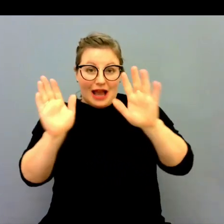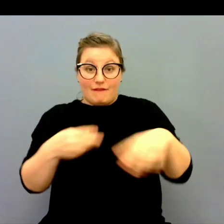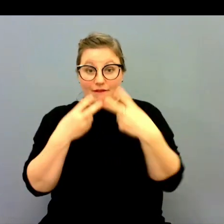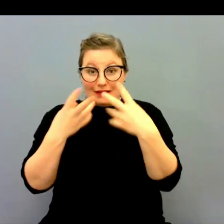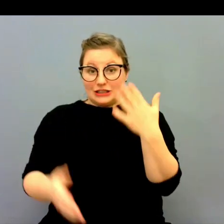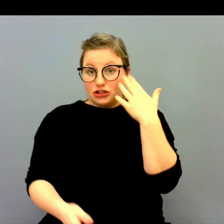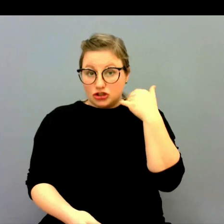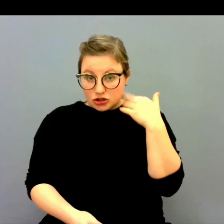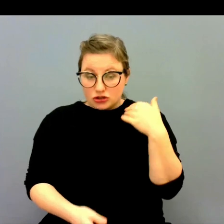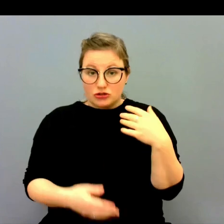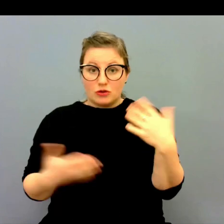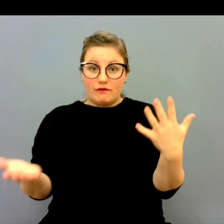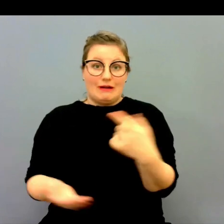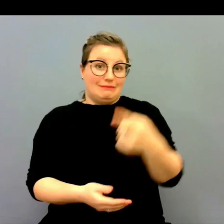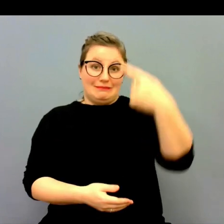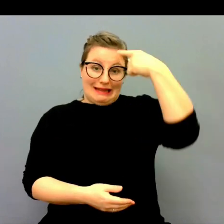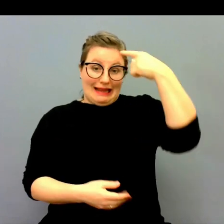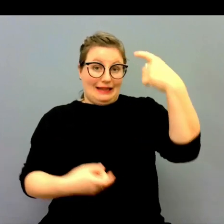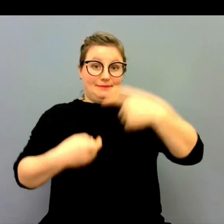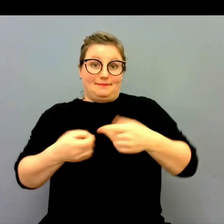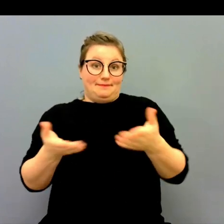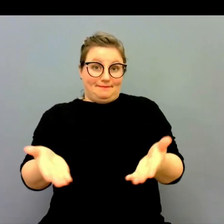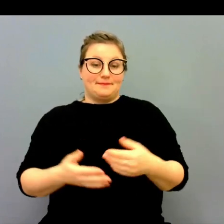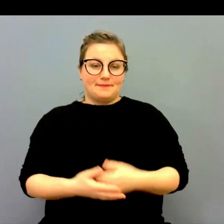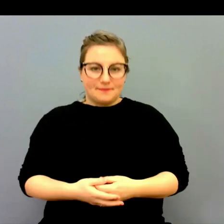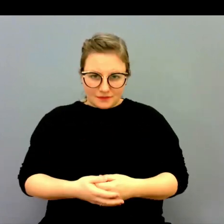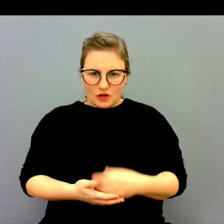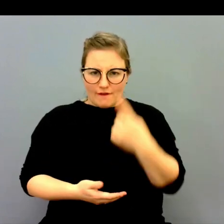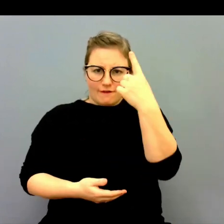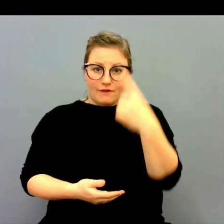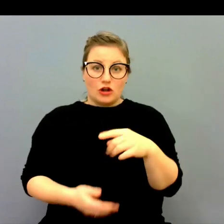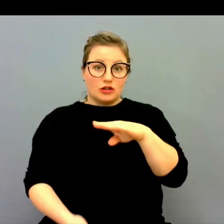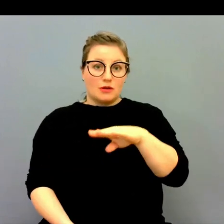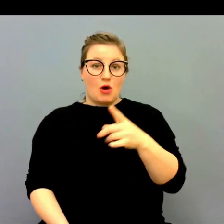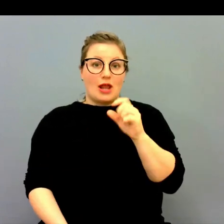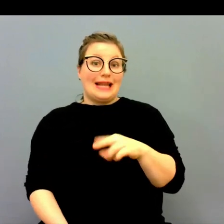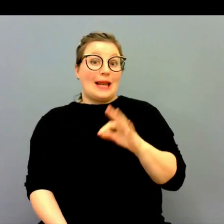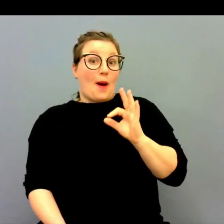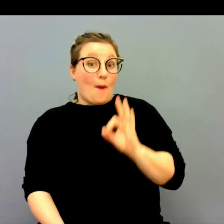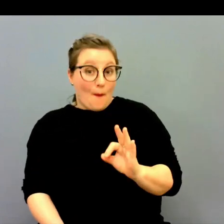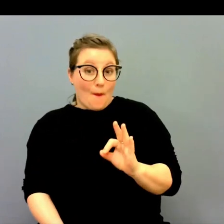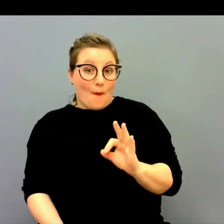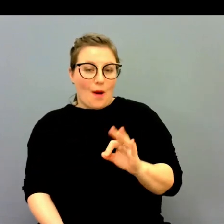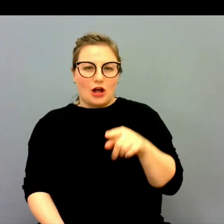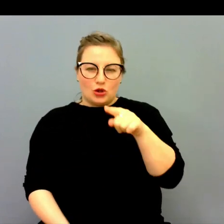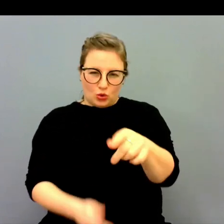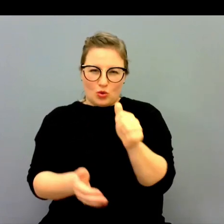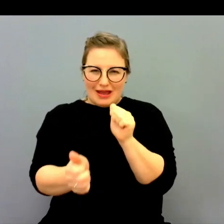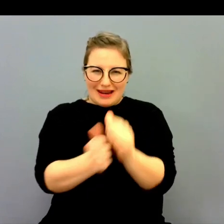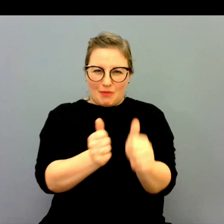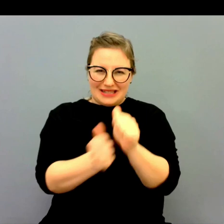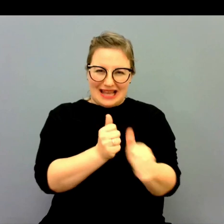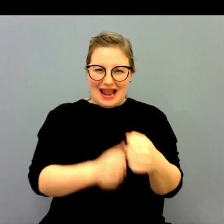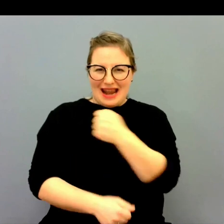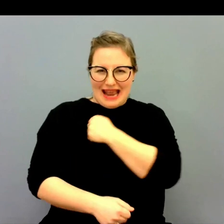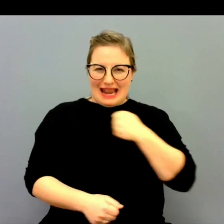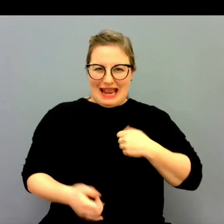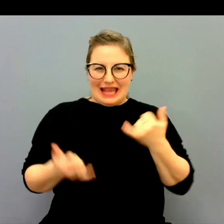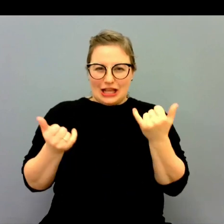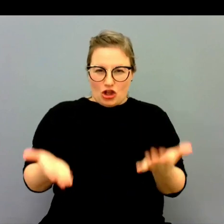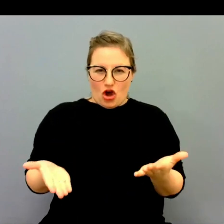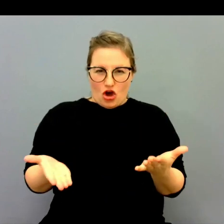inledningsvis. Och vad ni tänker kring den. Och då tänkte vi börja med Malin H. För du representerar ju